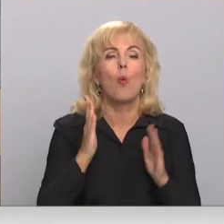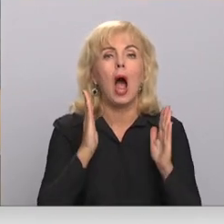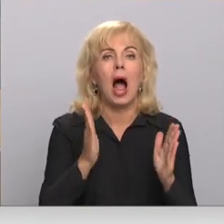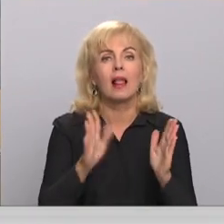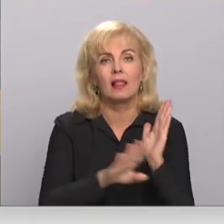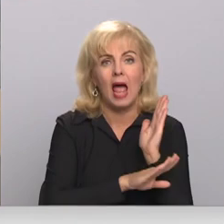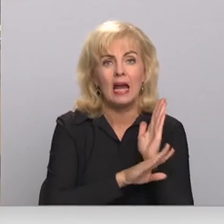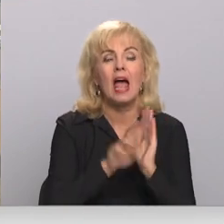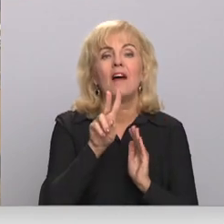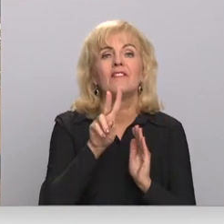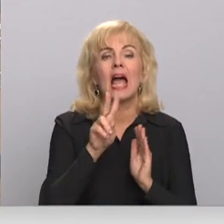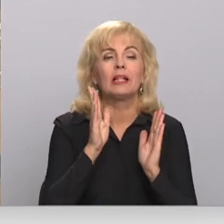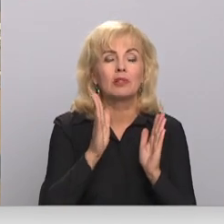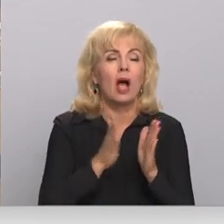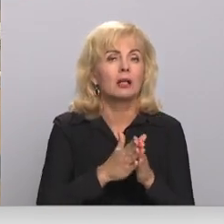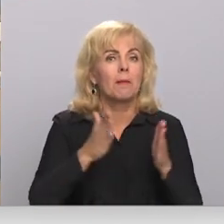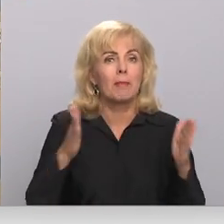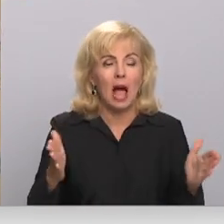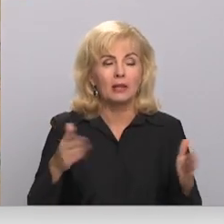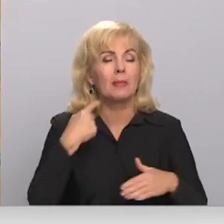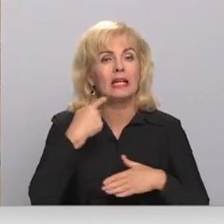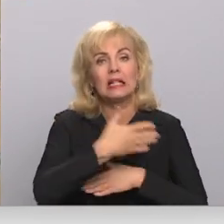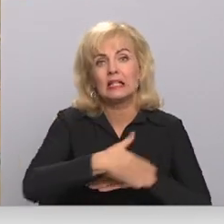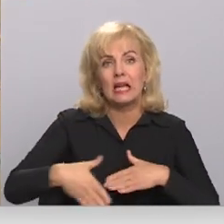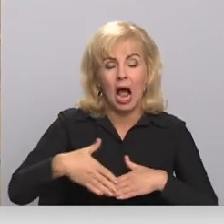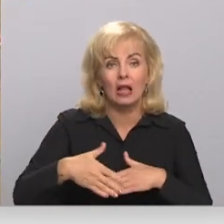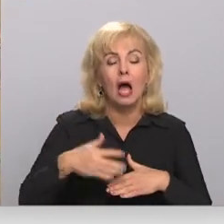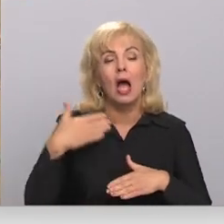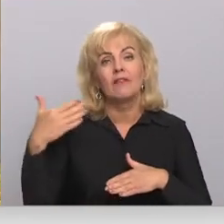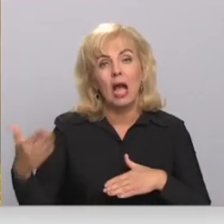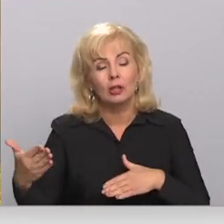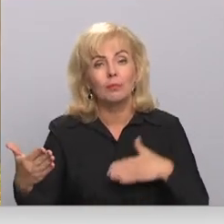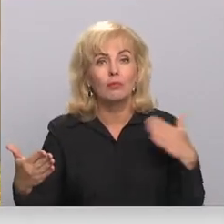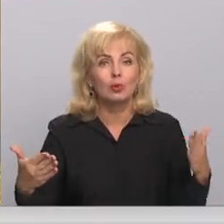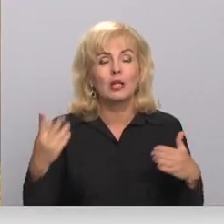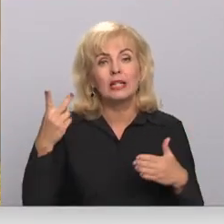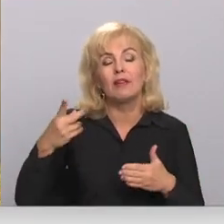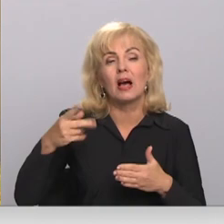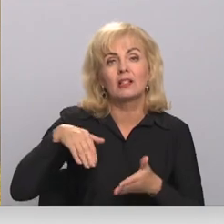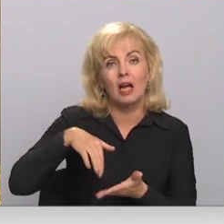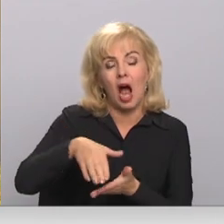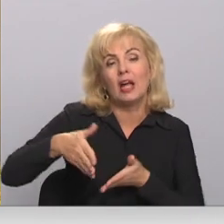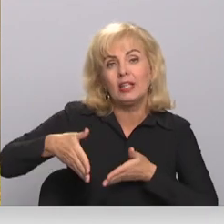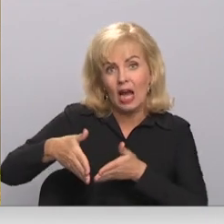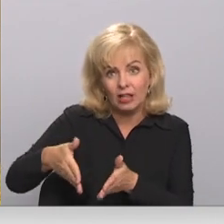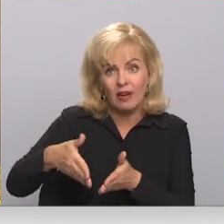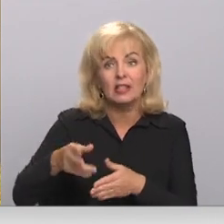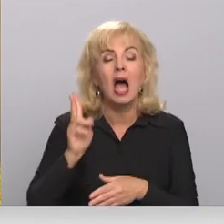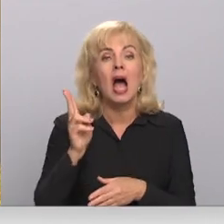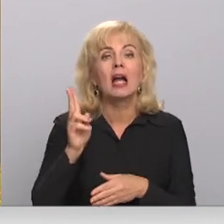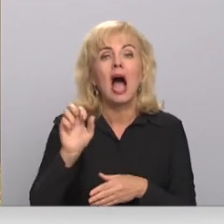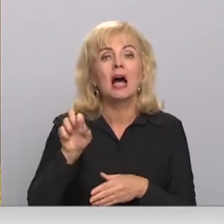Vienības gata ir viena no platākajām Rīgas ielām. Tajā ielas pusē vien ir divas gājieji ietves, starp kurām ir kasteņālai.